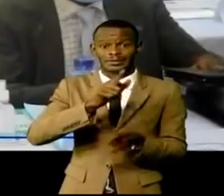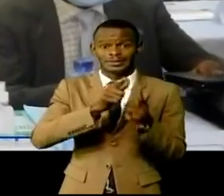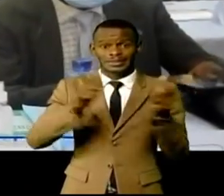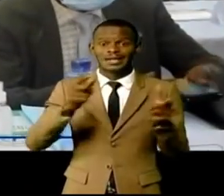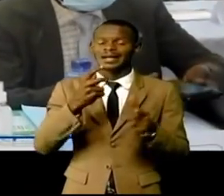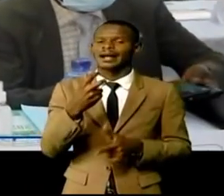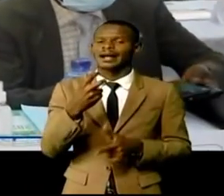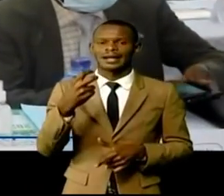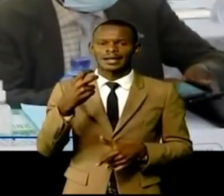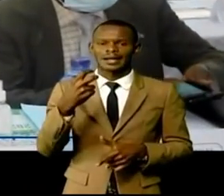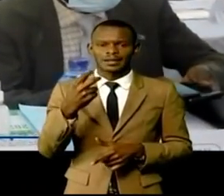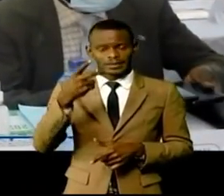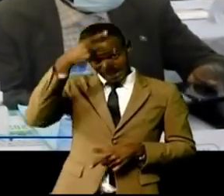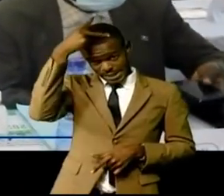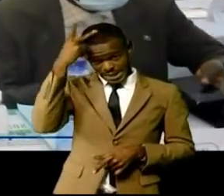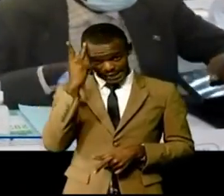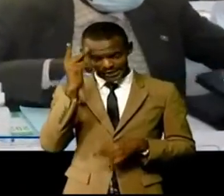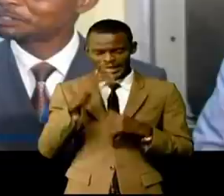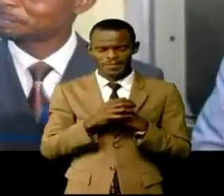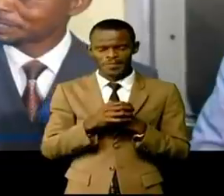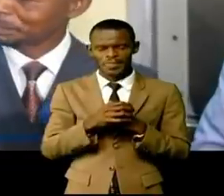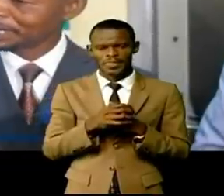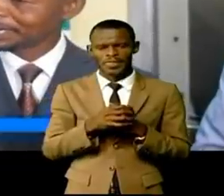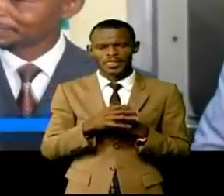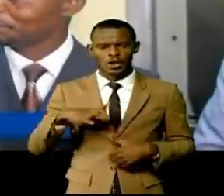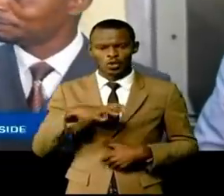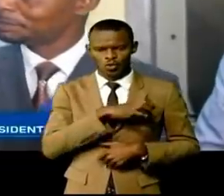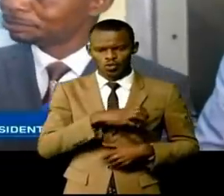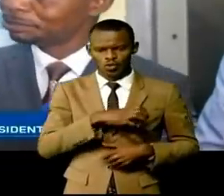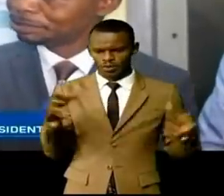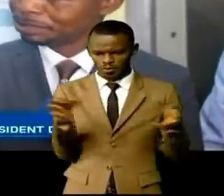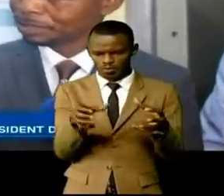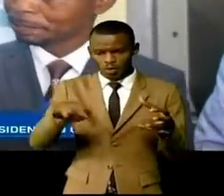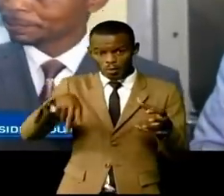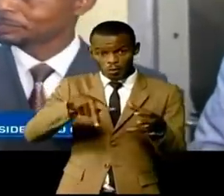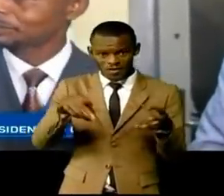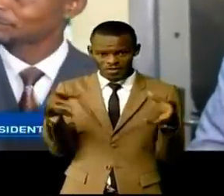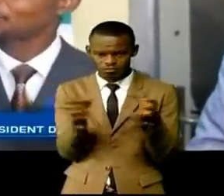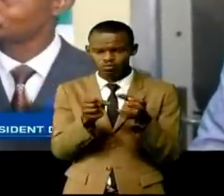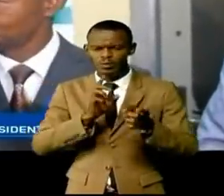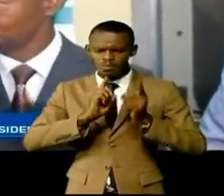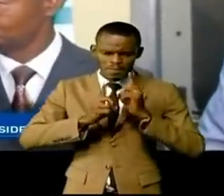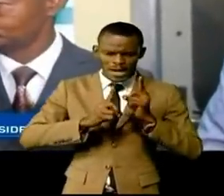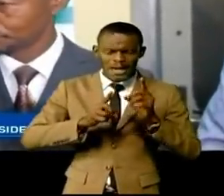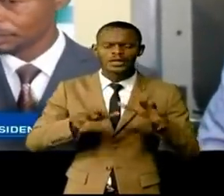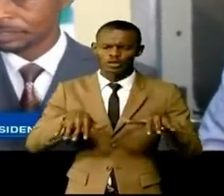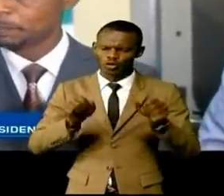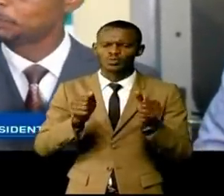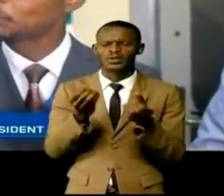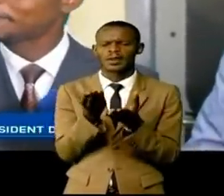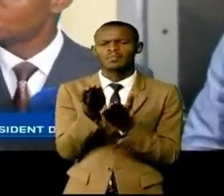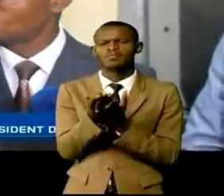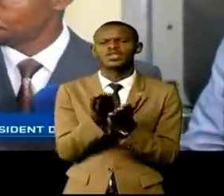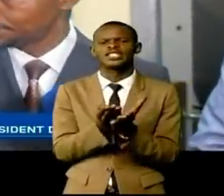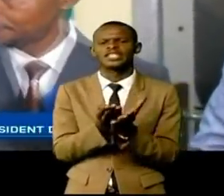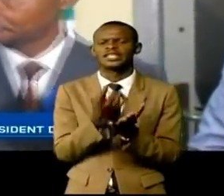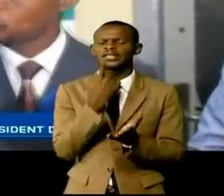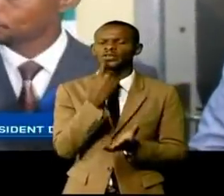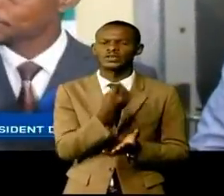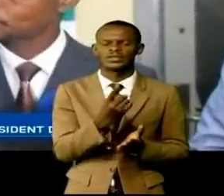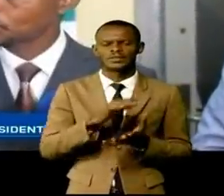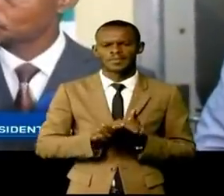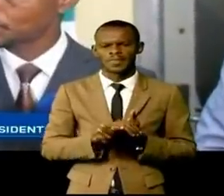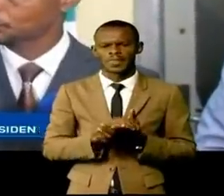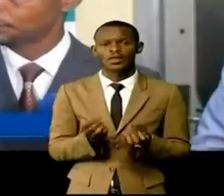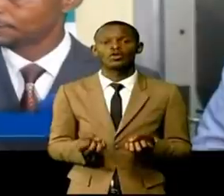rapport d'activité pour l'année 2021. Le PTBA 2022 représente 32 millions. C'est pour parachever les